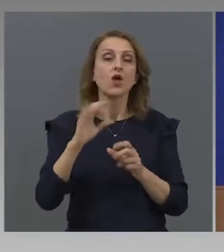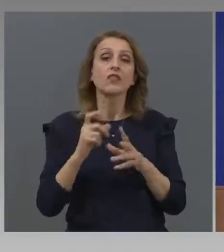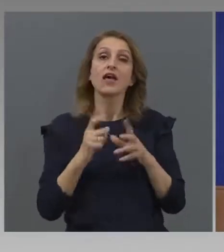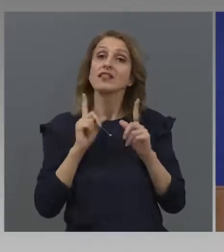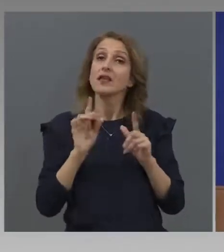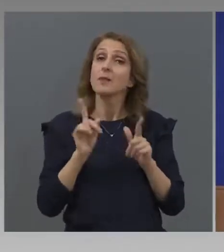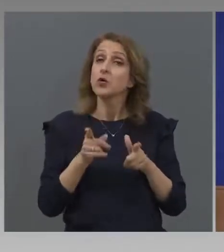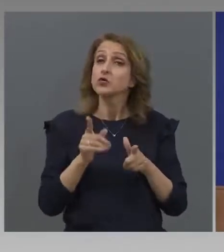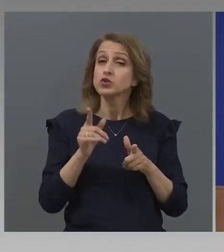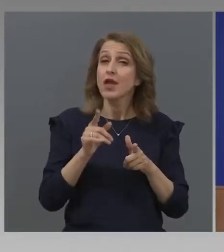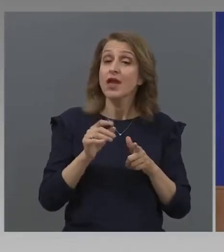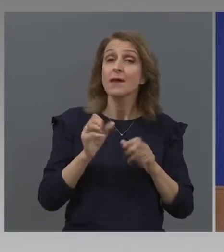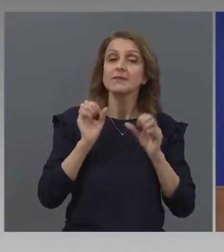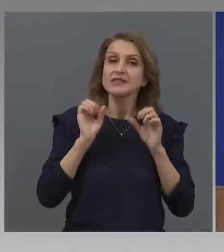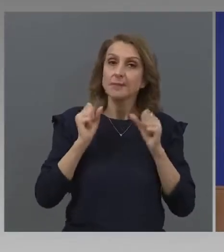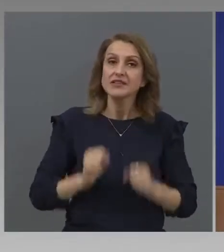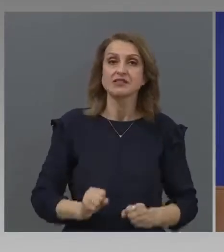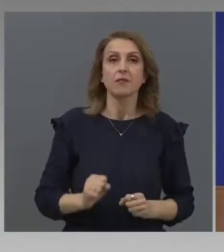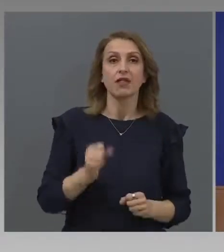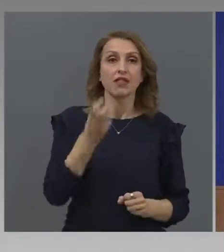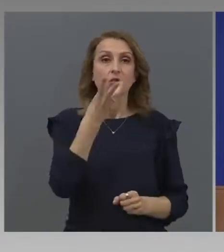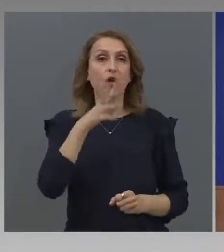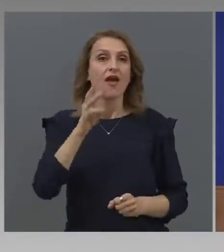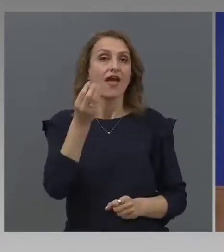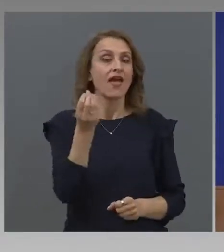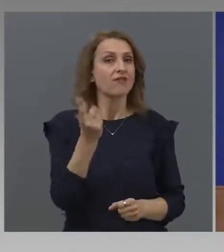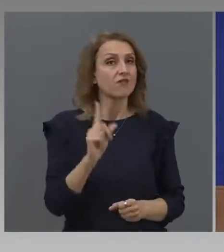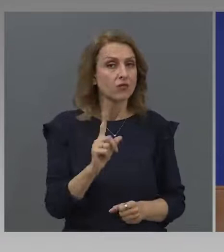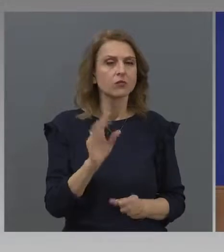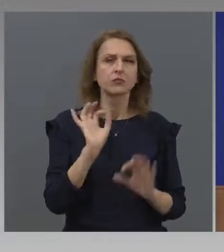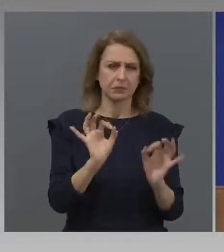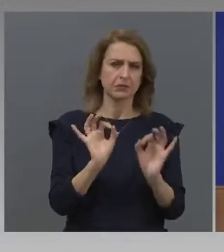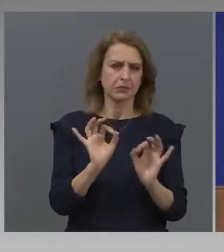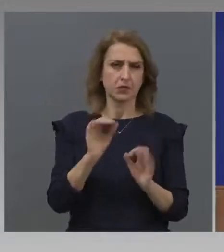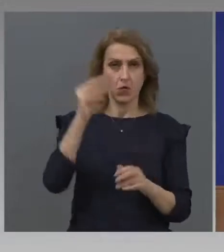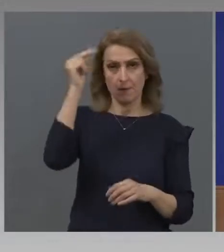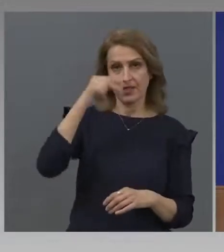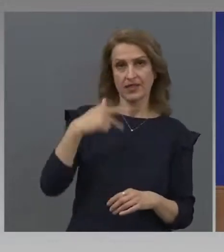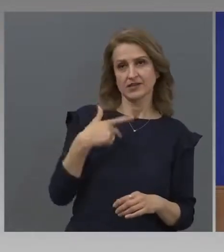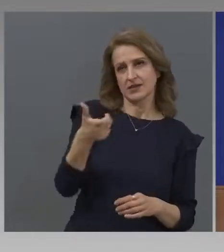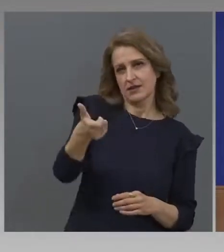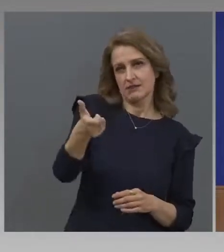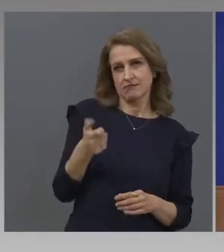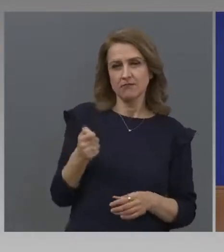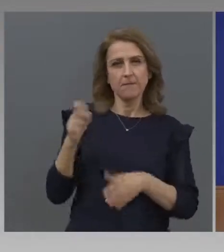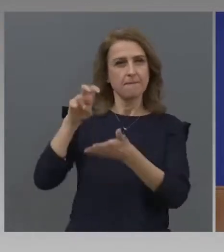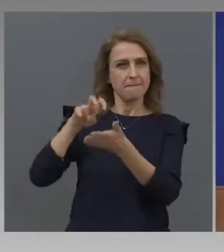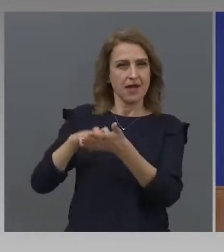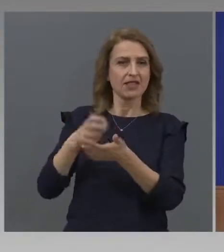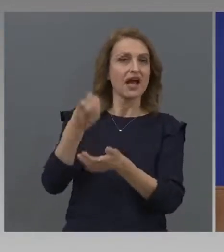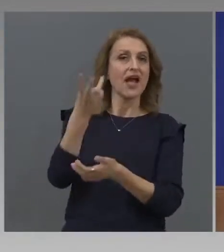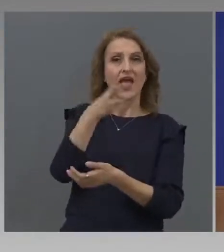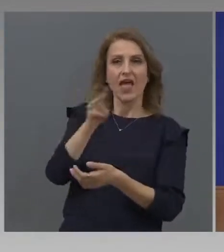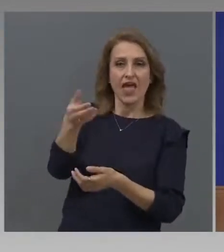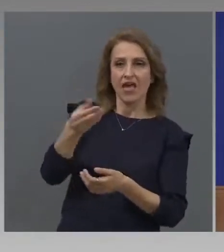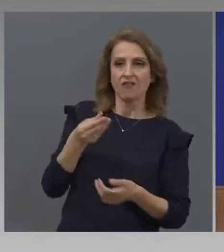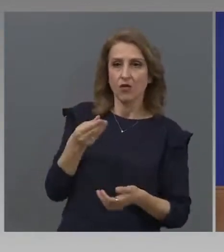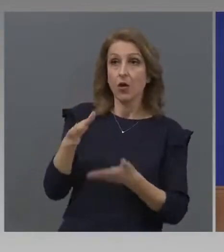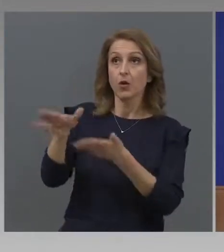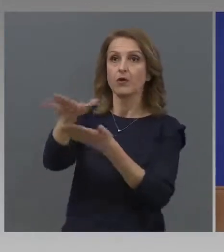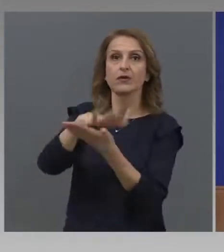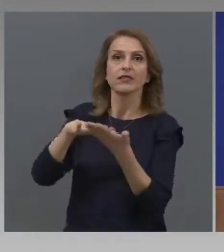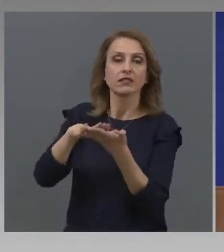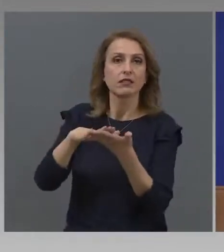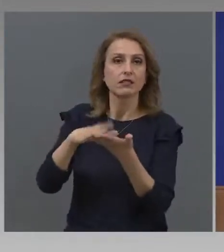кризата от къде идва. Тръгват българите, да речеме, да те глят евра от ченчбира и банки. Изменъж те свършват.